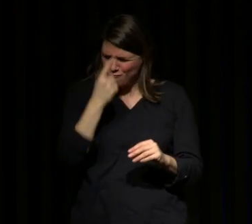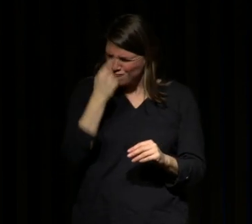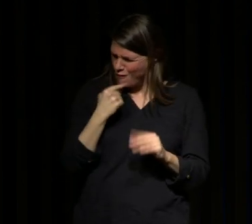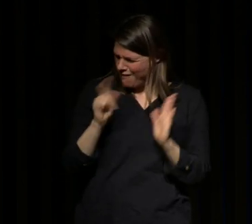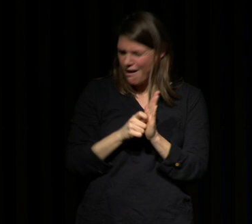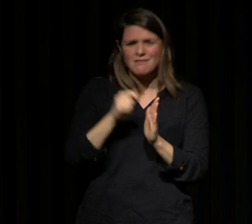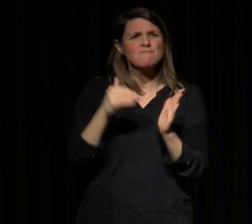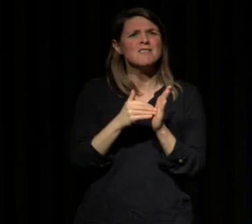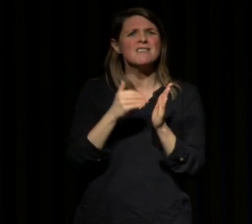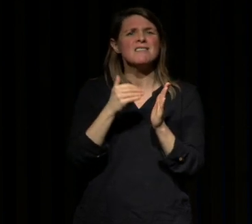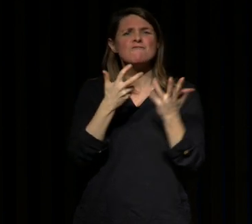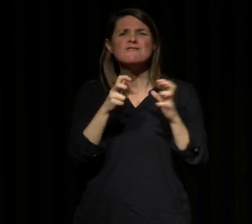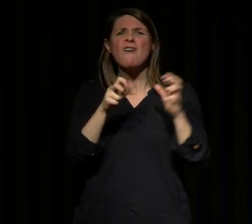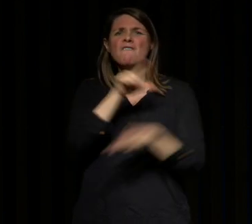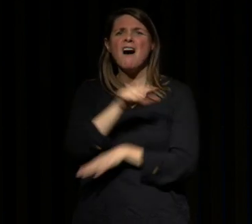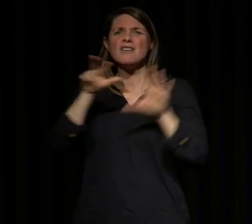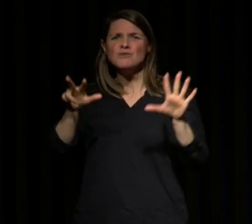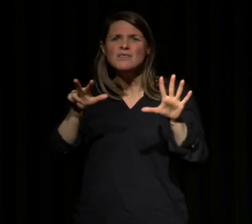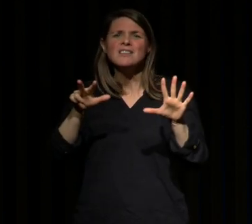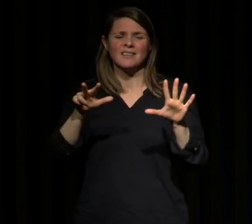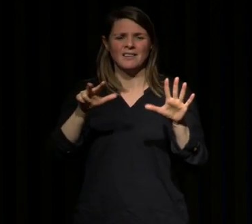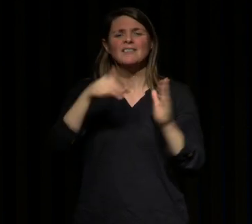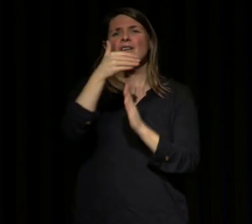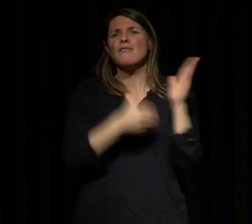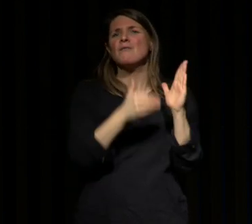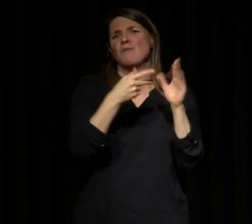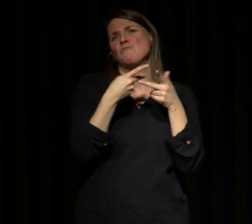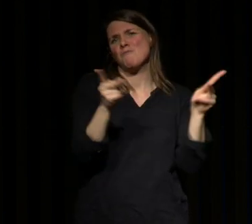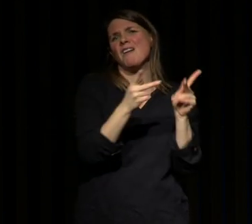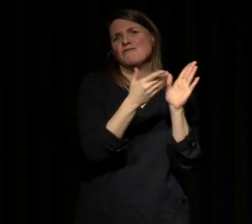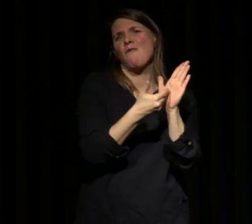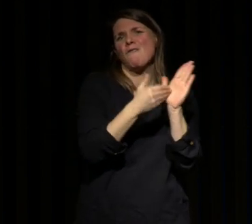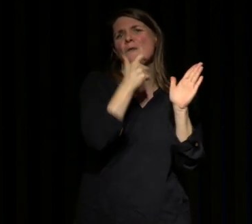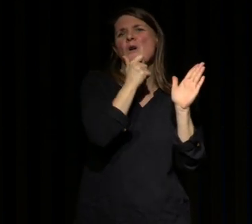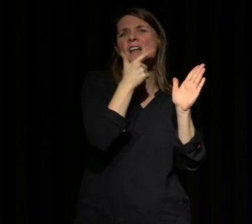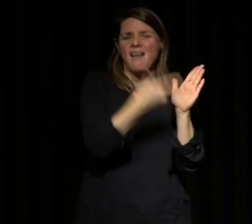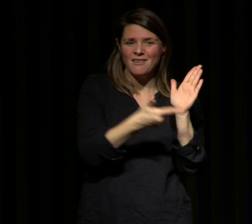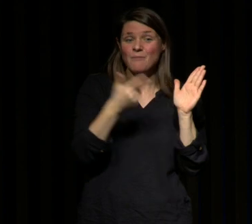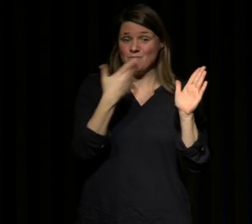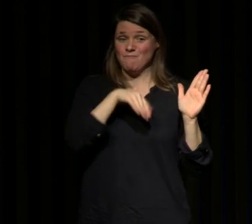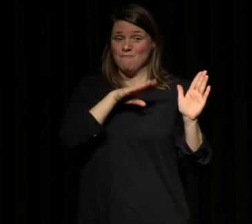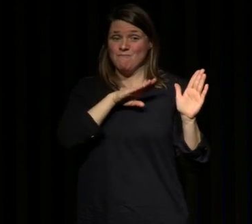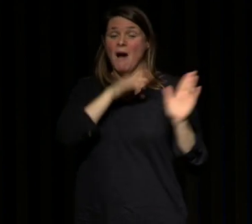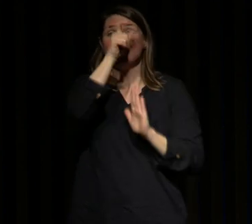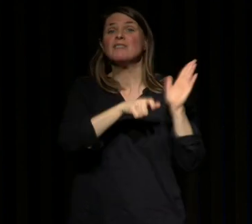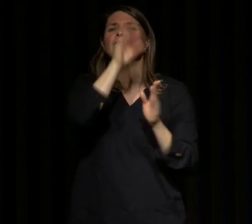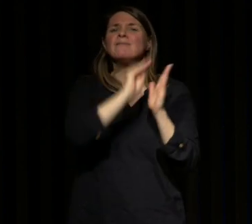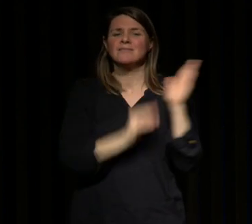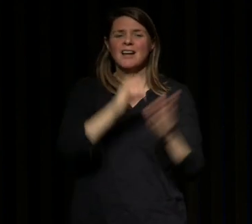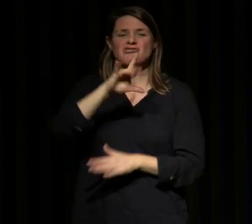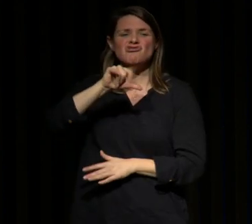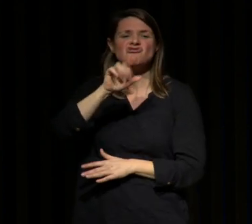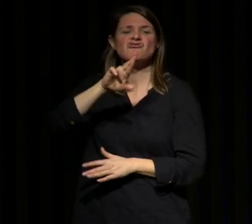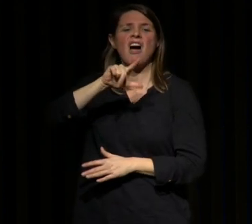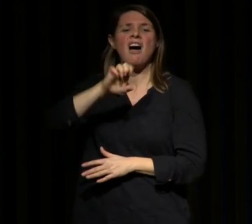1828 dans The Posthumous Papers of the Pequicken Club de Charles Dickens où Dickens décrit un cocher